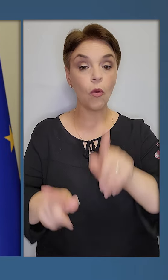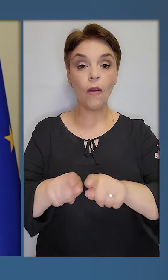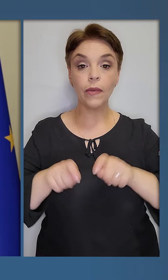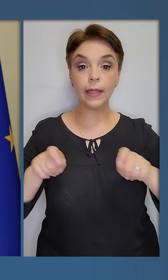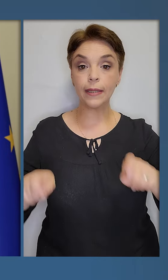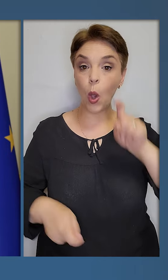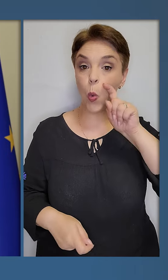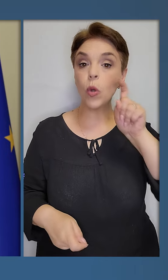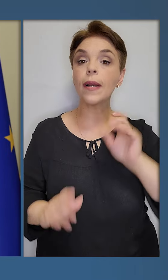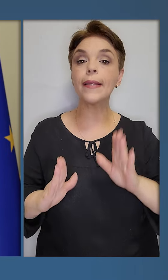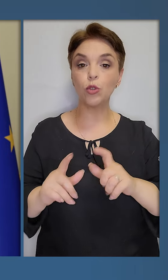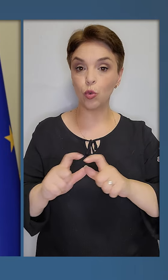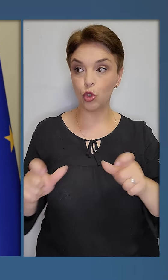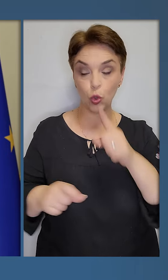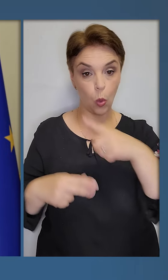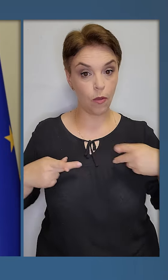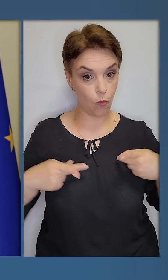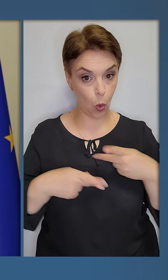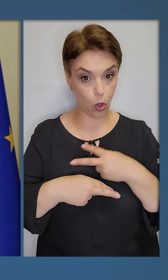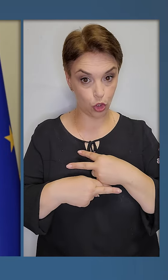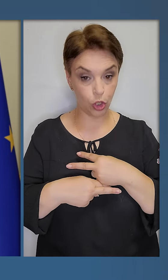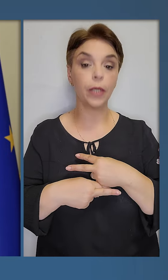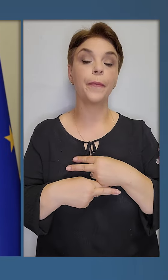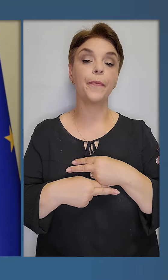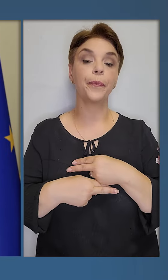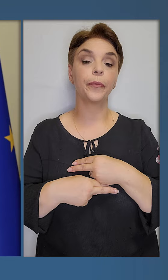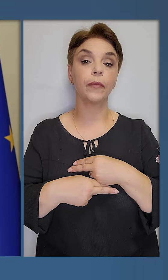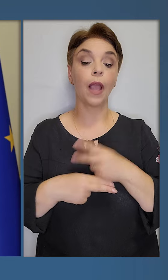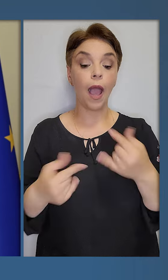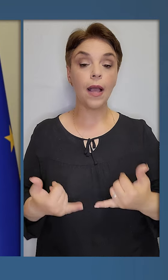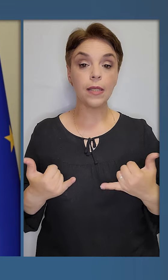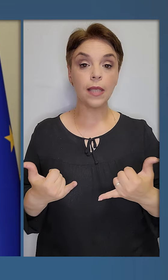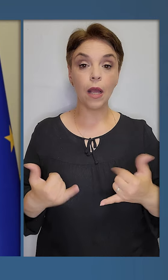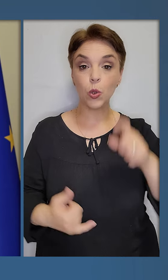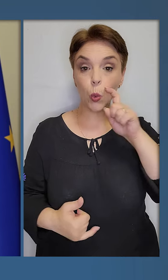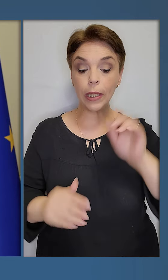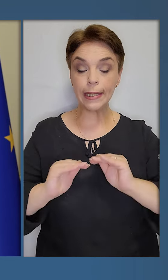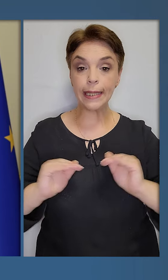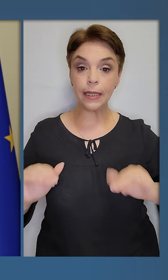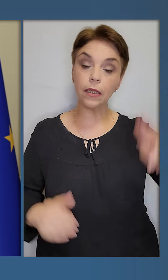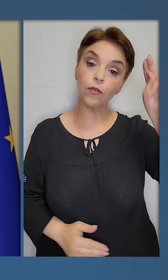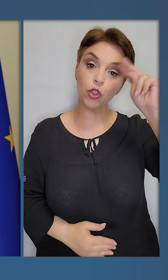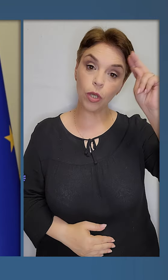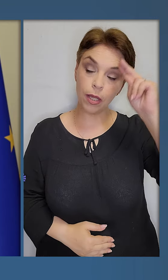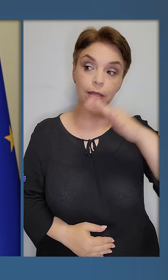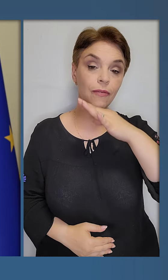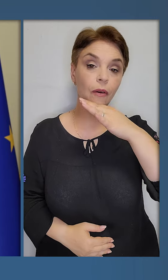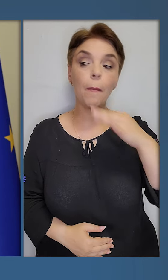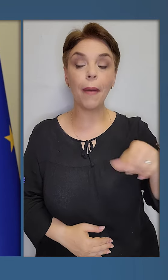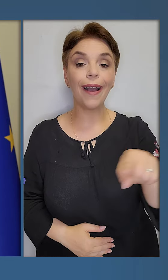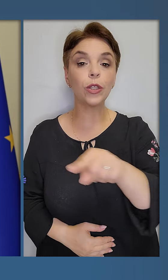відкриття української школи в Угорщині. Зараз українські діти вчаться в